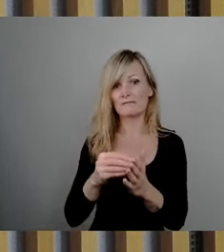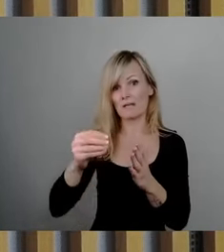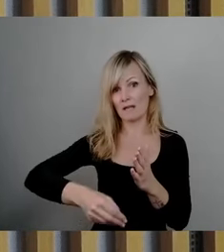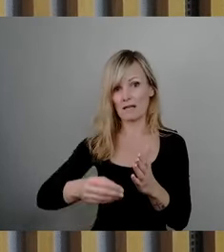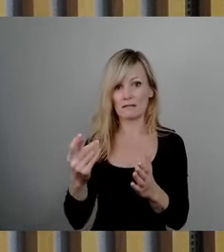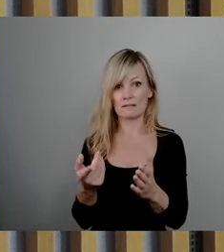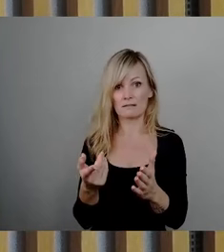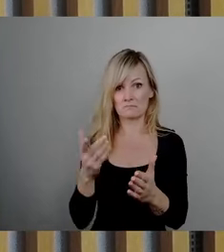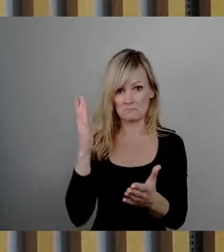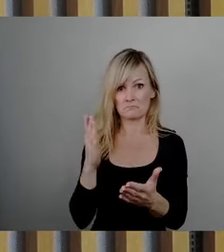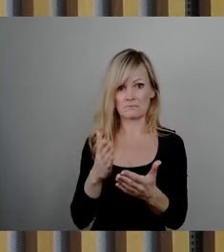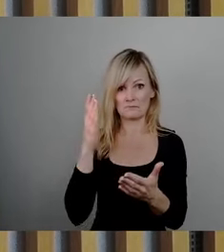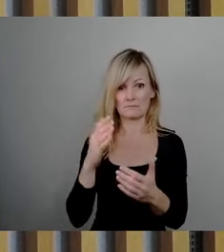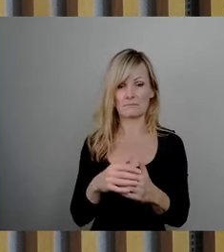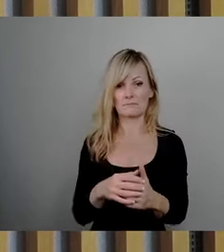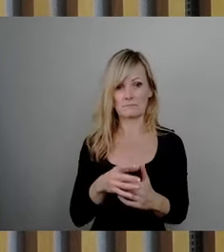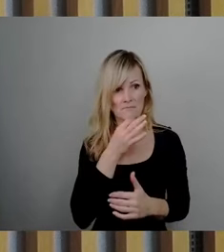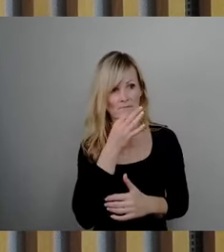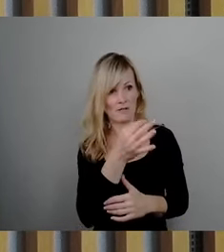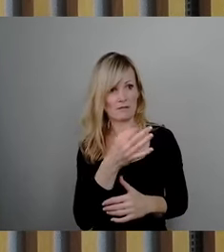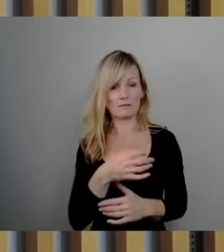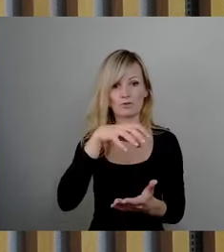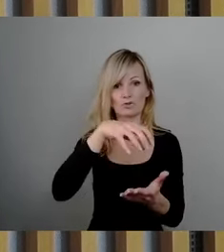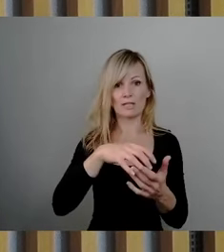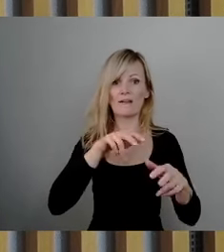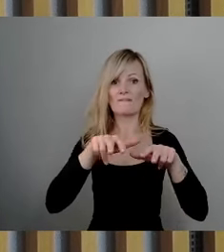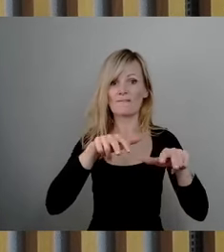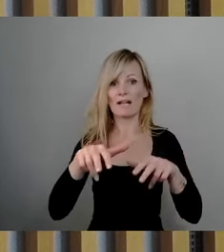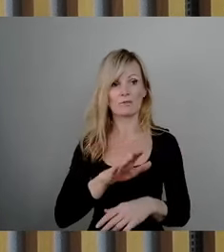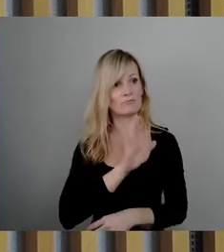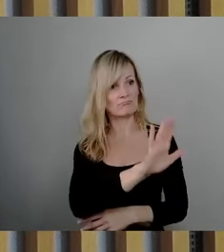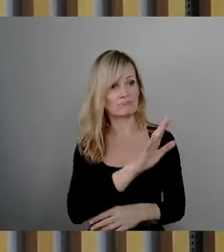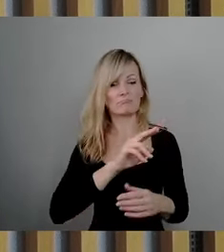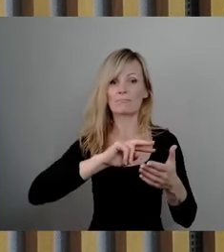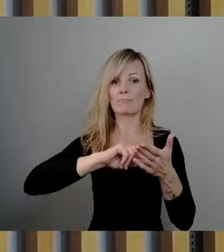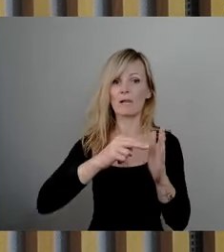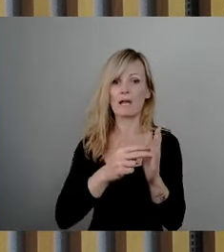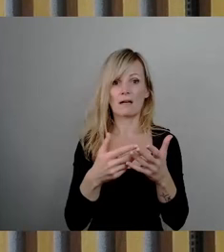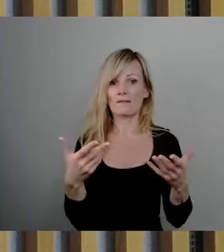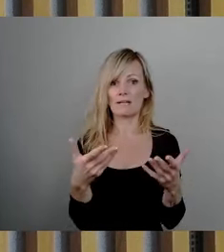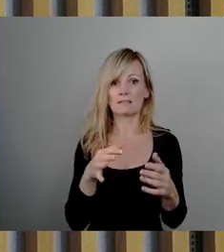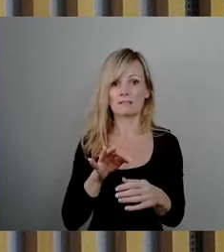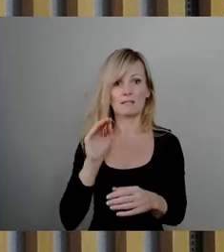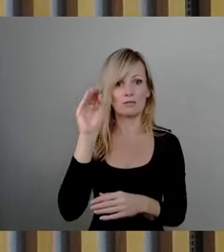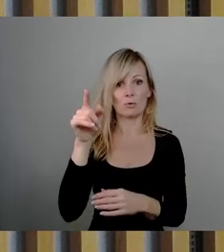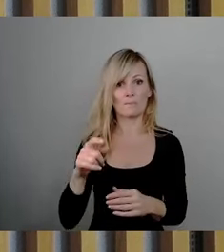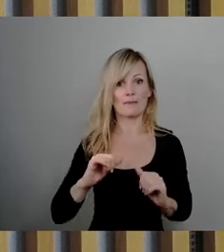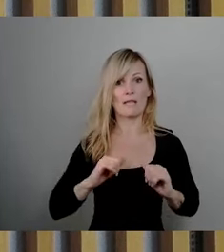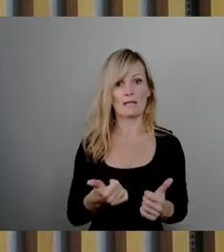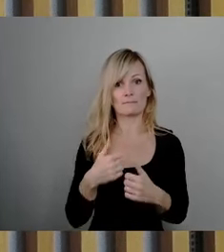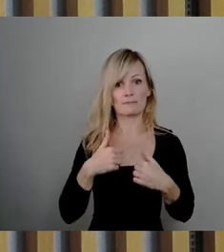Planungen verfolgt denn nun die Stadtverwaltung für den künftigen Betrieb des Erlebnisbades Elbermar?